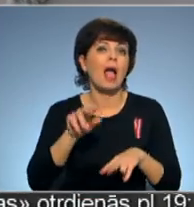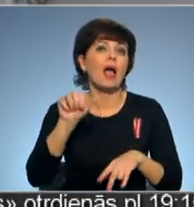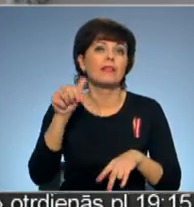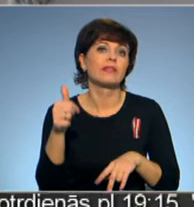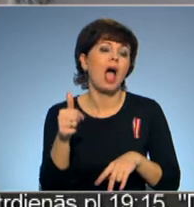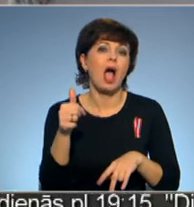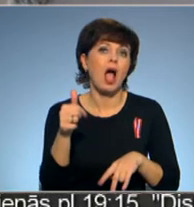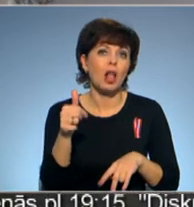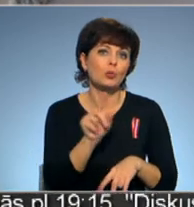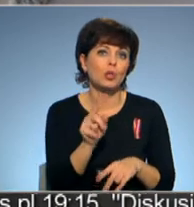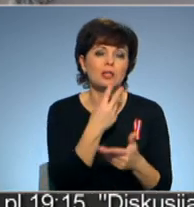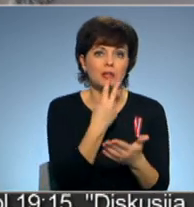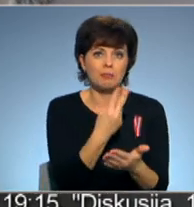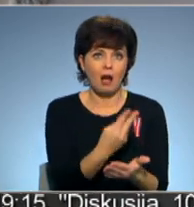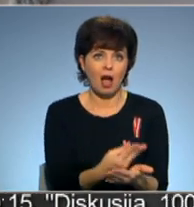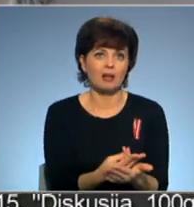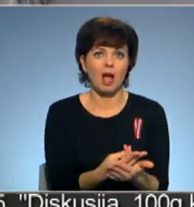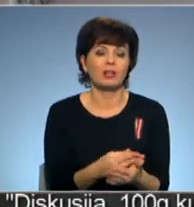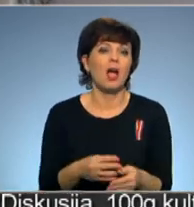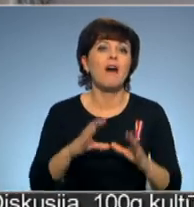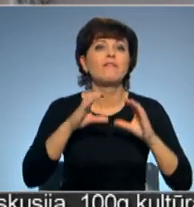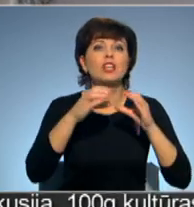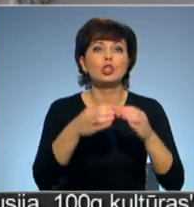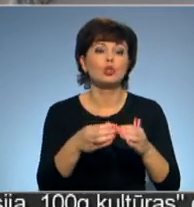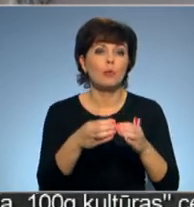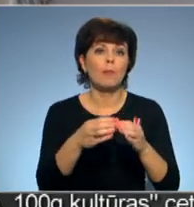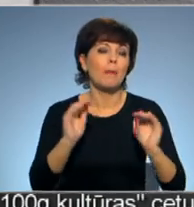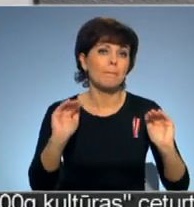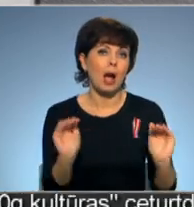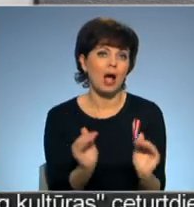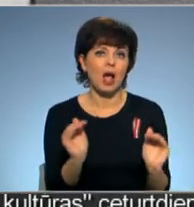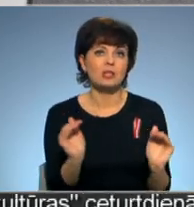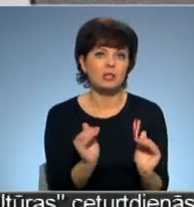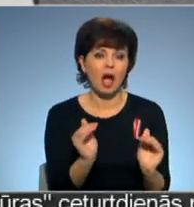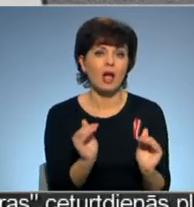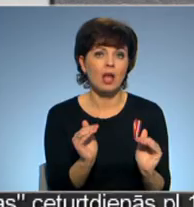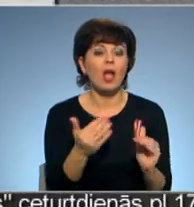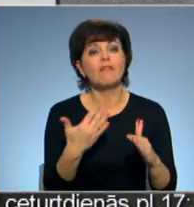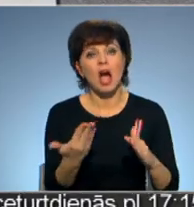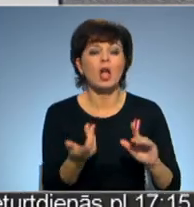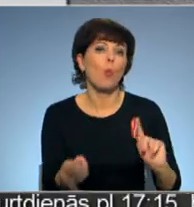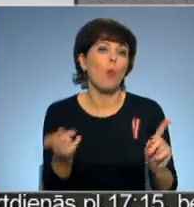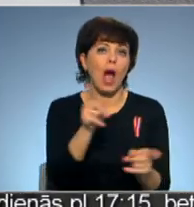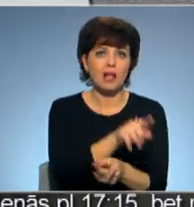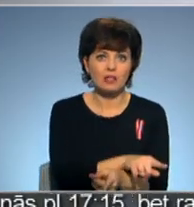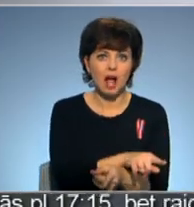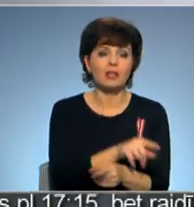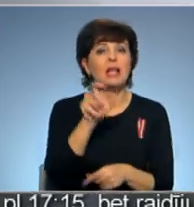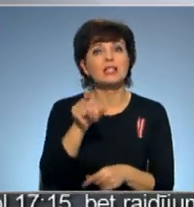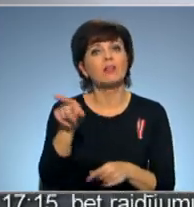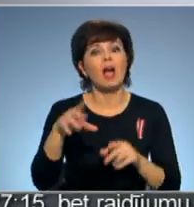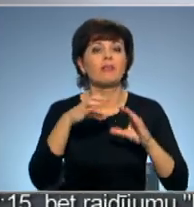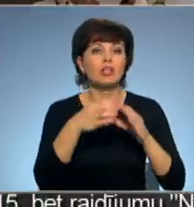parāda šo visumu mazajā un otrādi. Cilvēks kā visums,